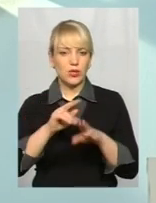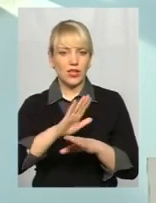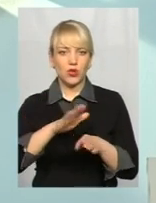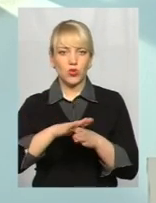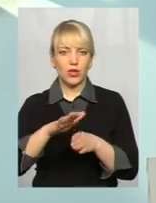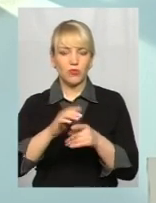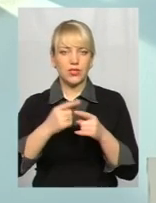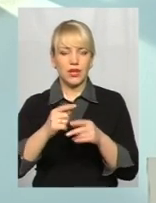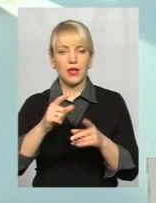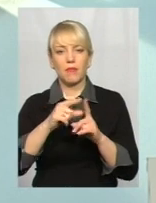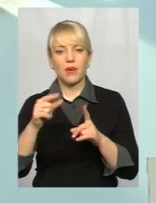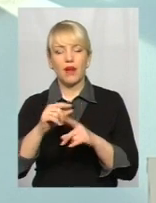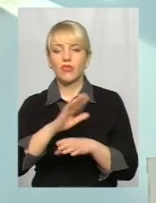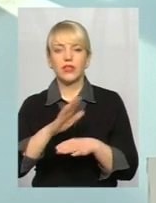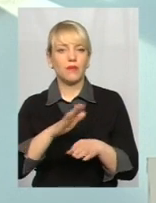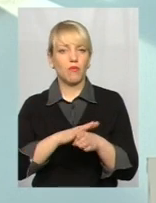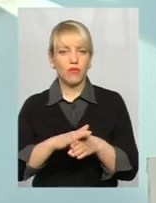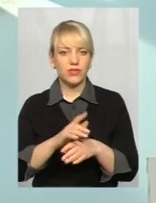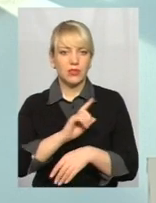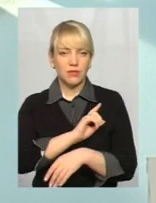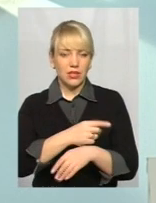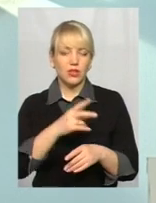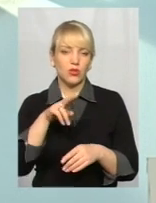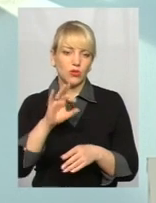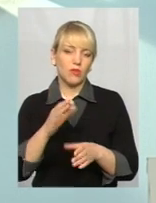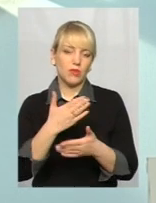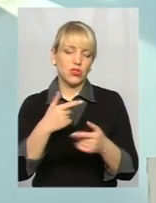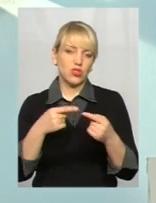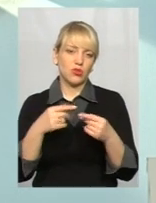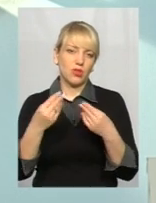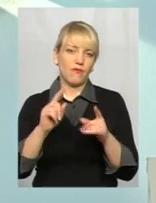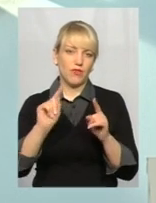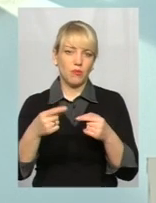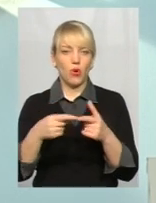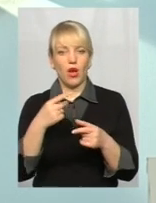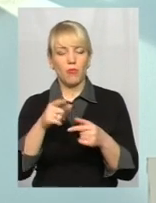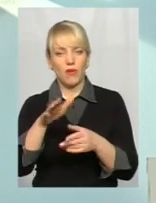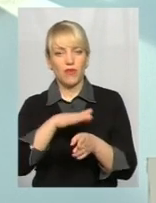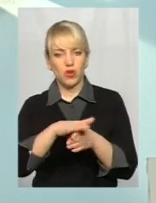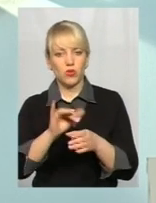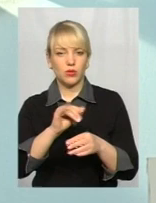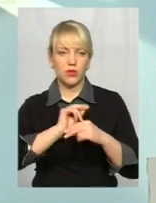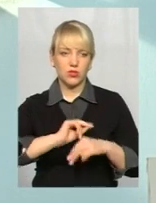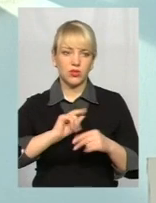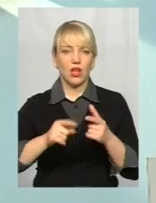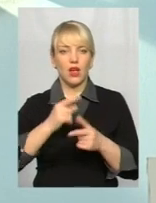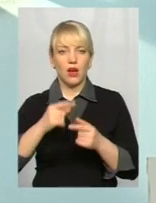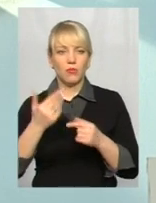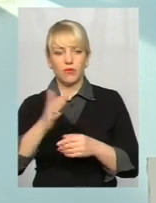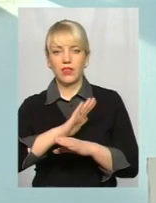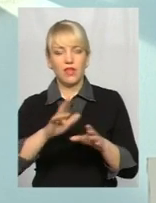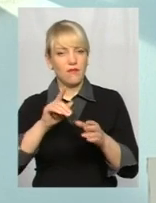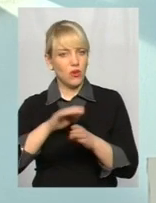правил, або не в повній мірі дотримуються, ми тоді чітко ставимо перед ними вимогу. Або ви виконуєте і працюєте, або ви не